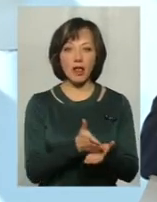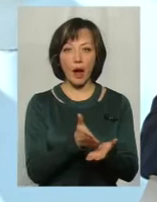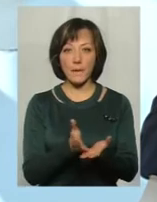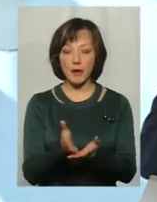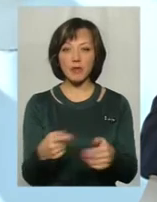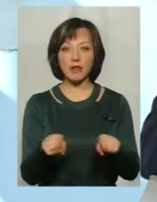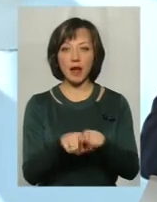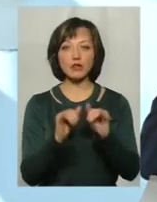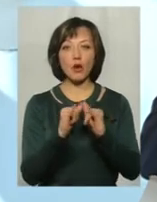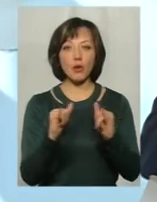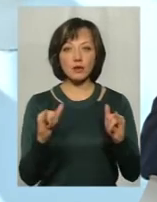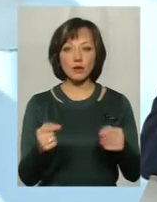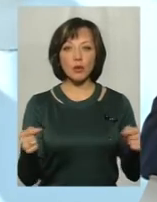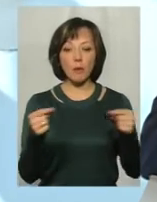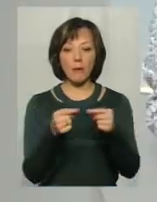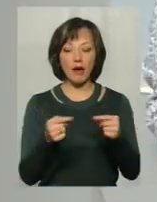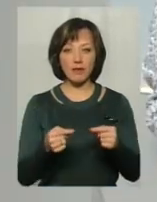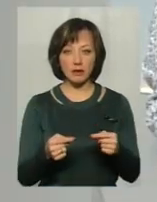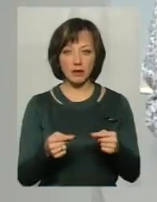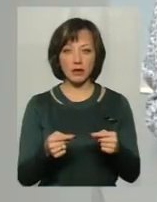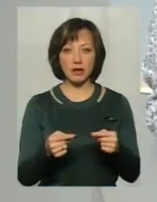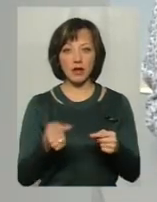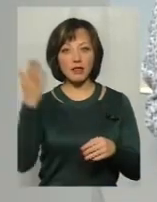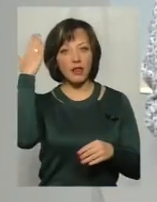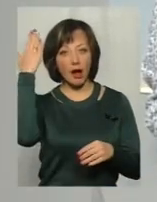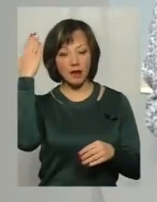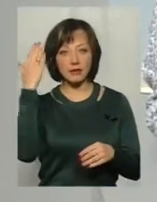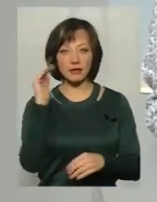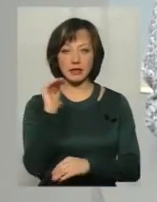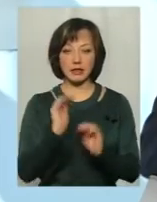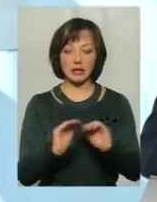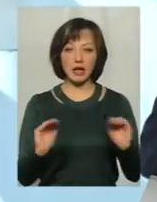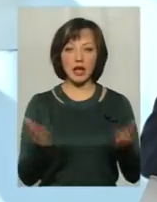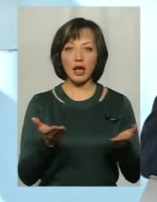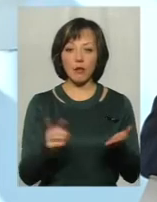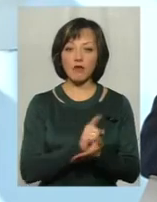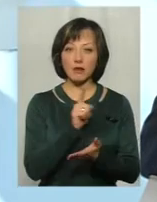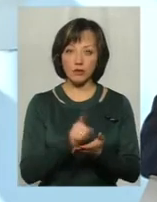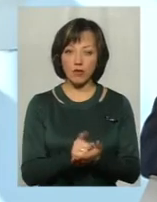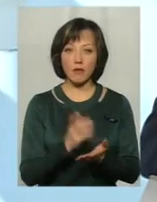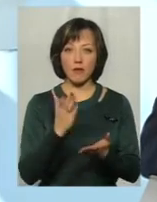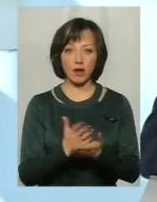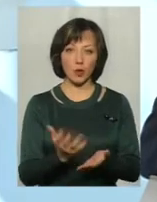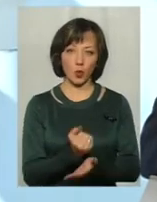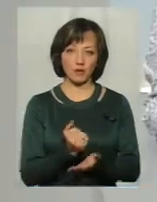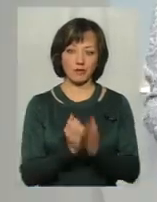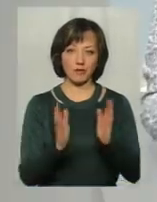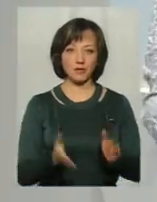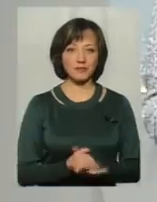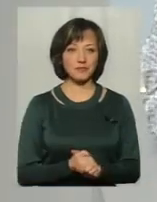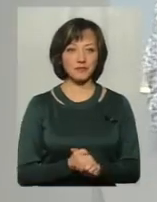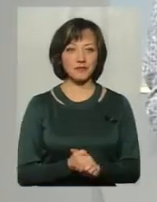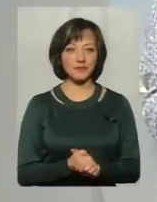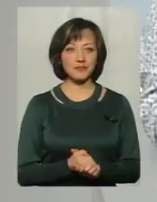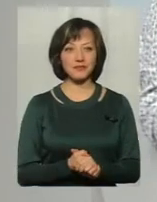теж розвитку певних нахилів чи обдарованості в дітей, які обов'язково будуть мати успіх. У мене